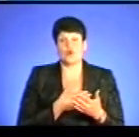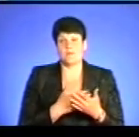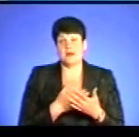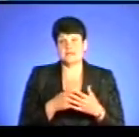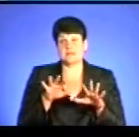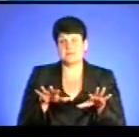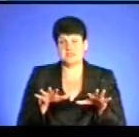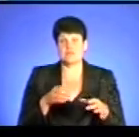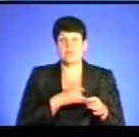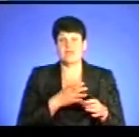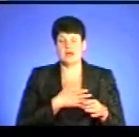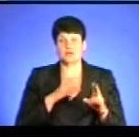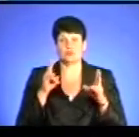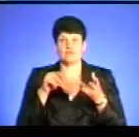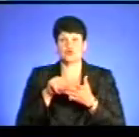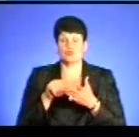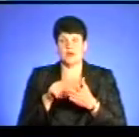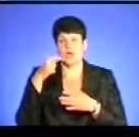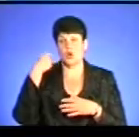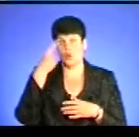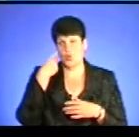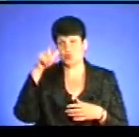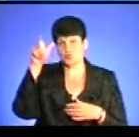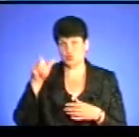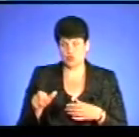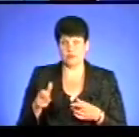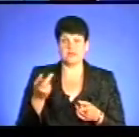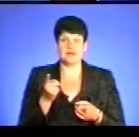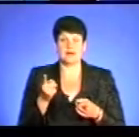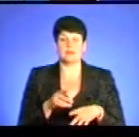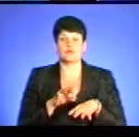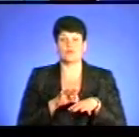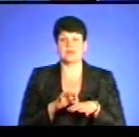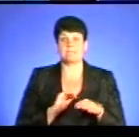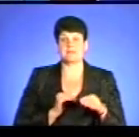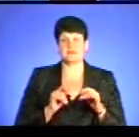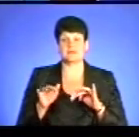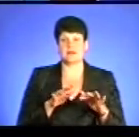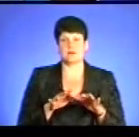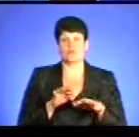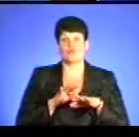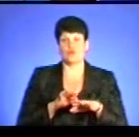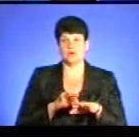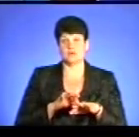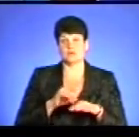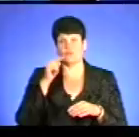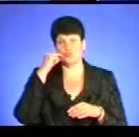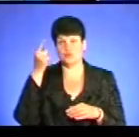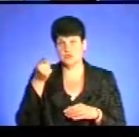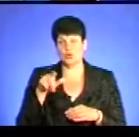але це є громадські місці. І вступає особа, яка здійснює, скажімо так, свою підприємську діяльність на країні аресора, люди будуть